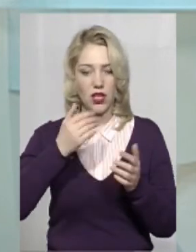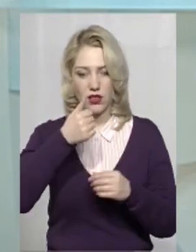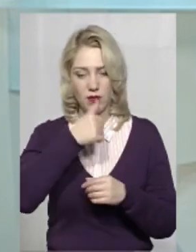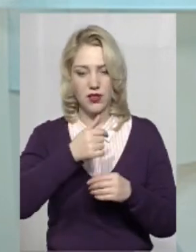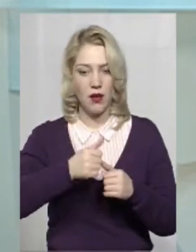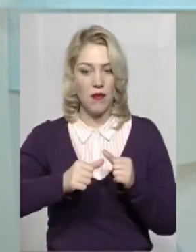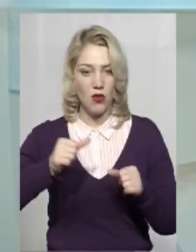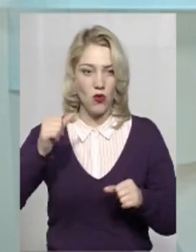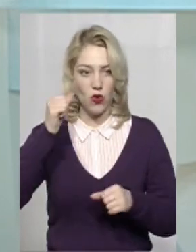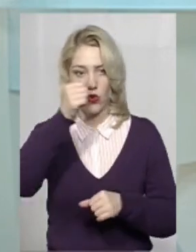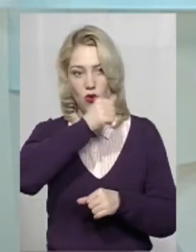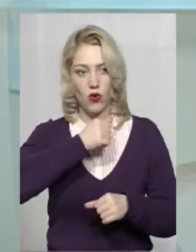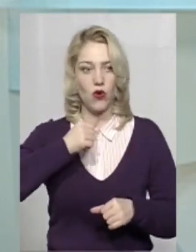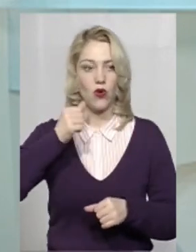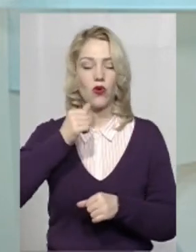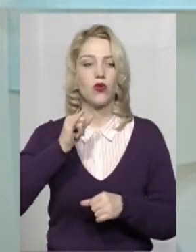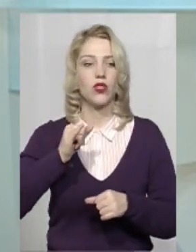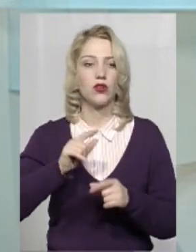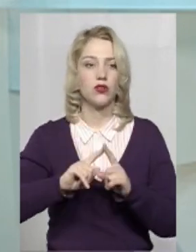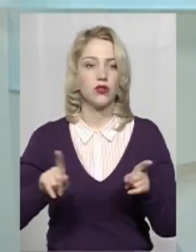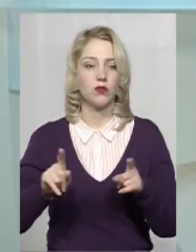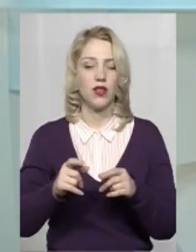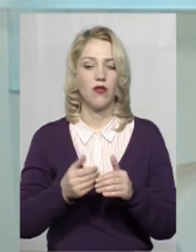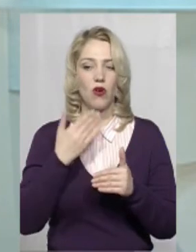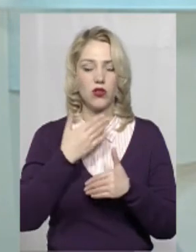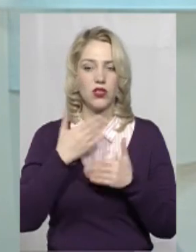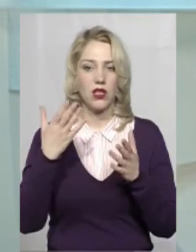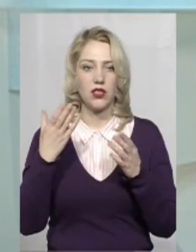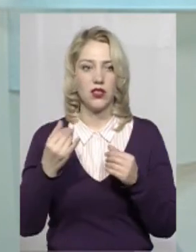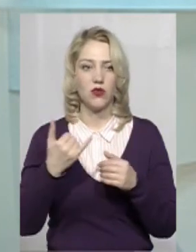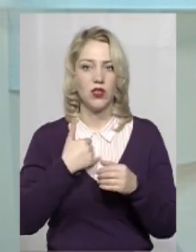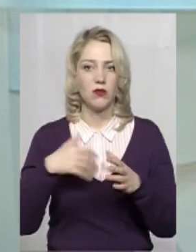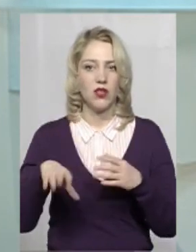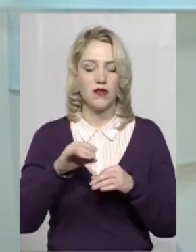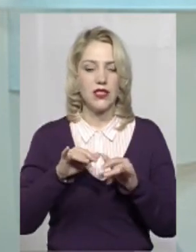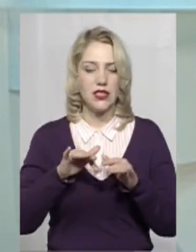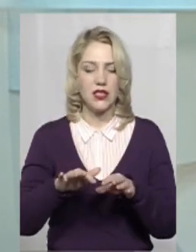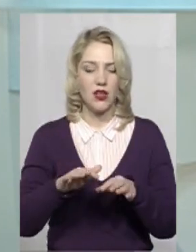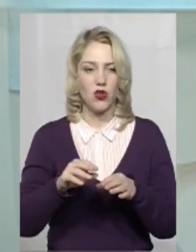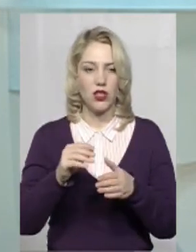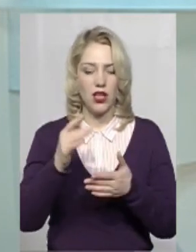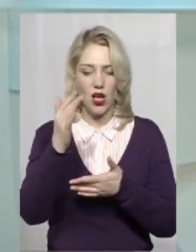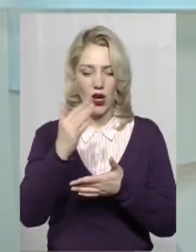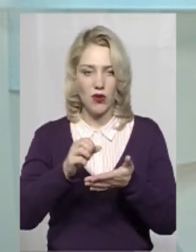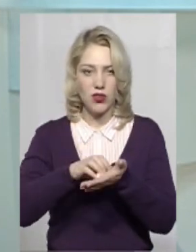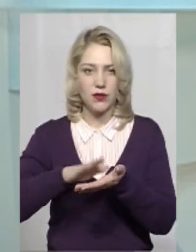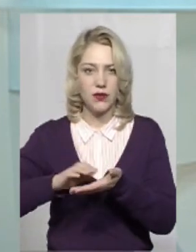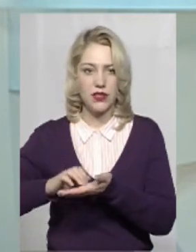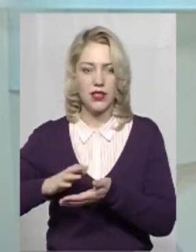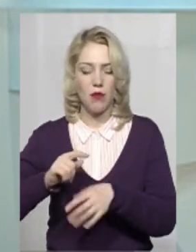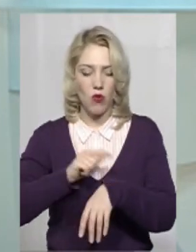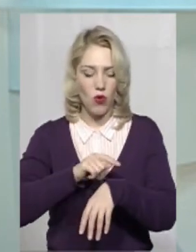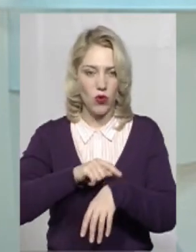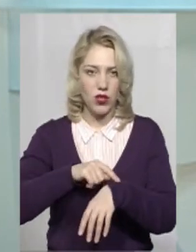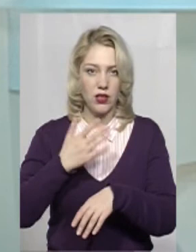минулого року і особливо останні дні. У нас були всі заходи розписані буквально по годинам. Якщо